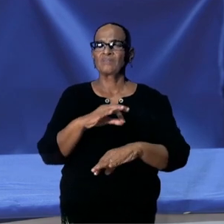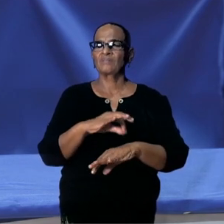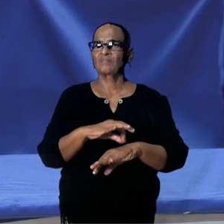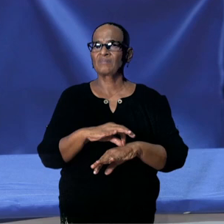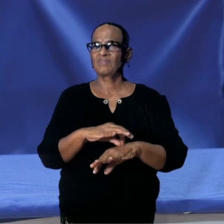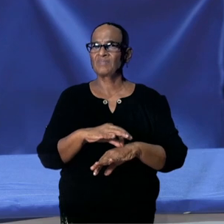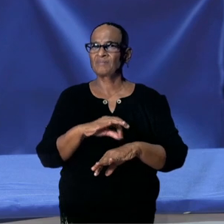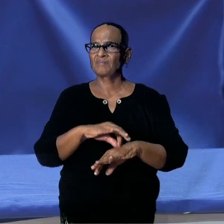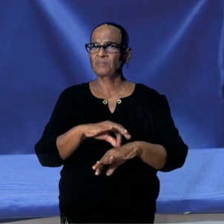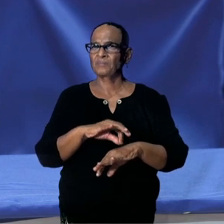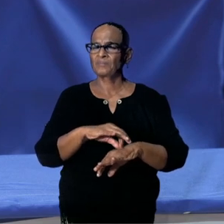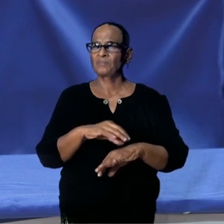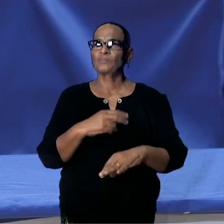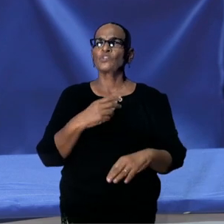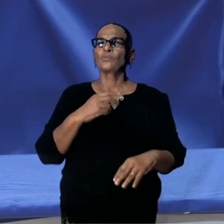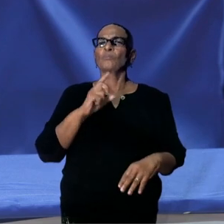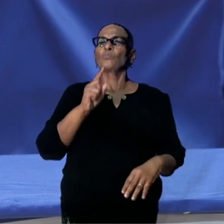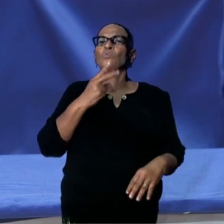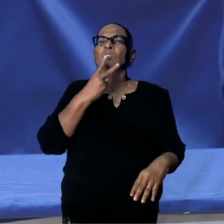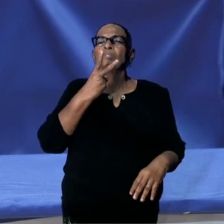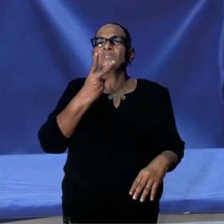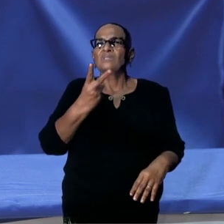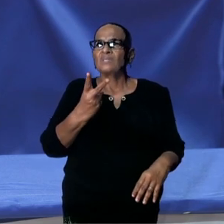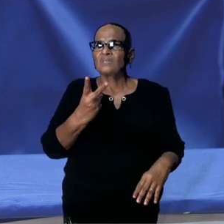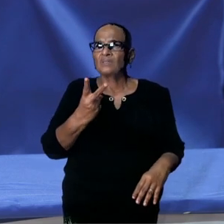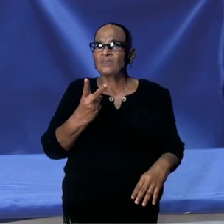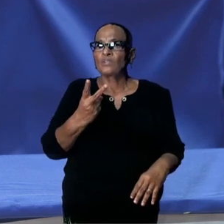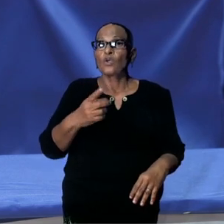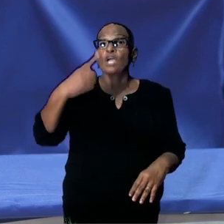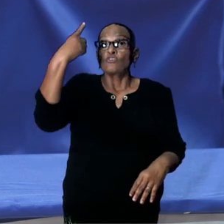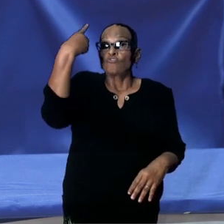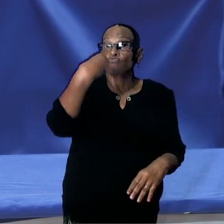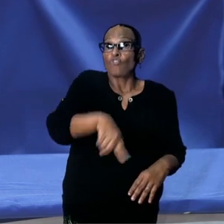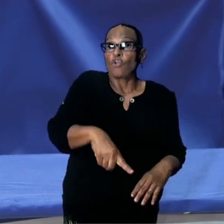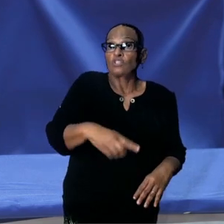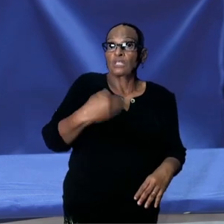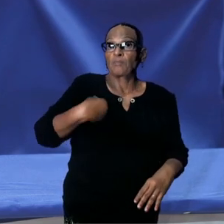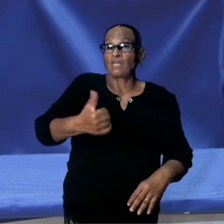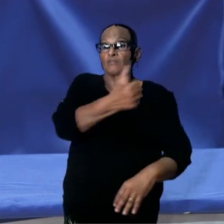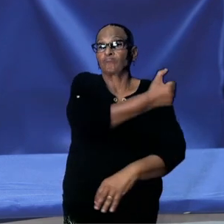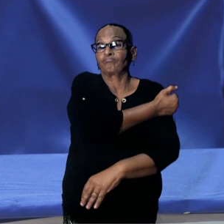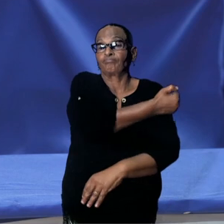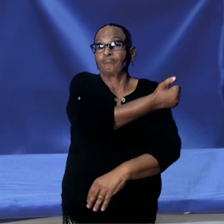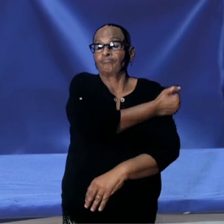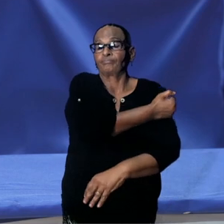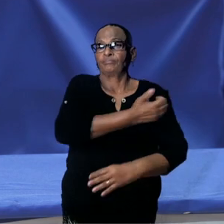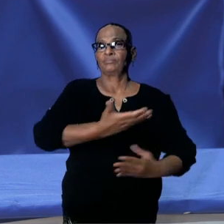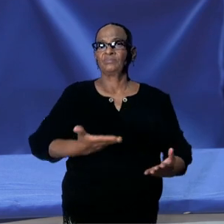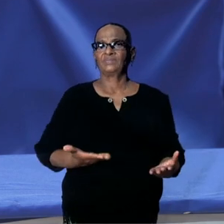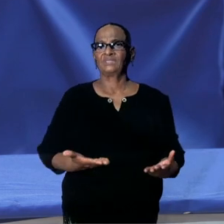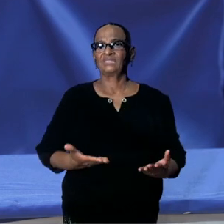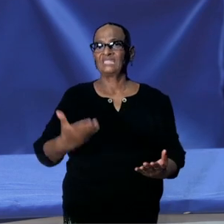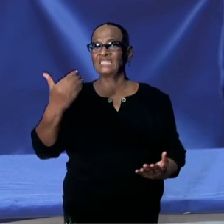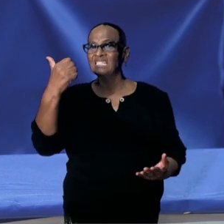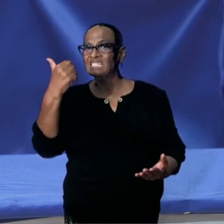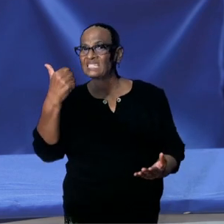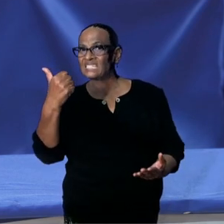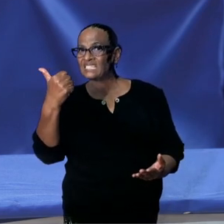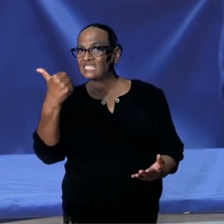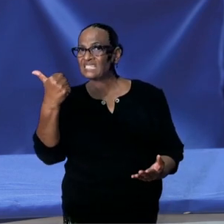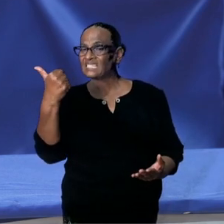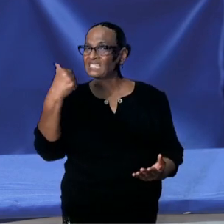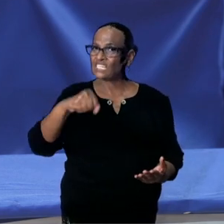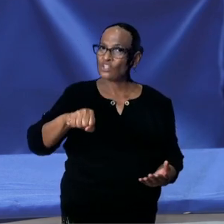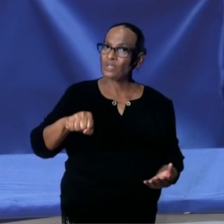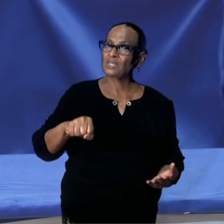We moeten het zo zien. Dat betekent dat wanneer je duizend mensen vaccineert, dat je zeshonderd mensen zeker hebt